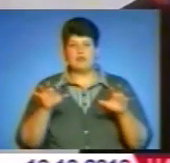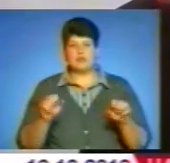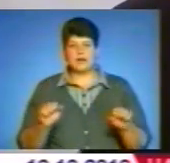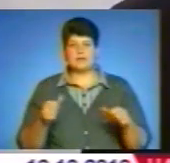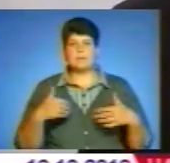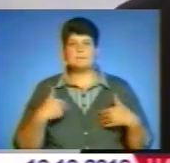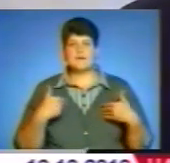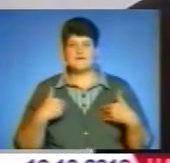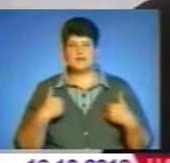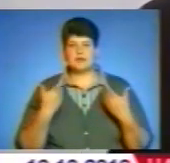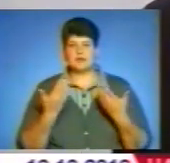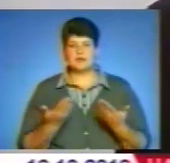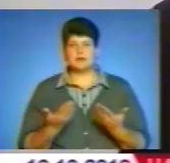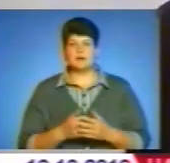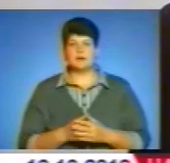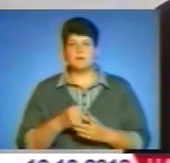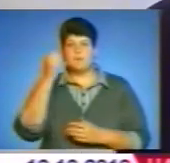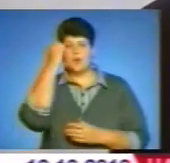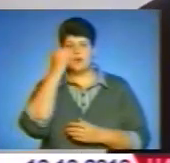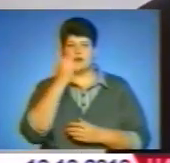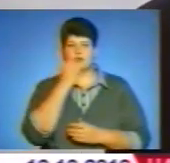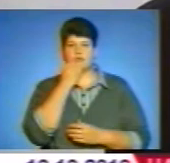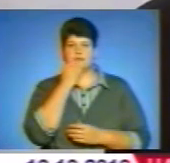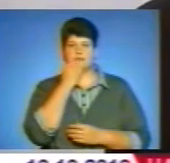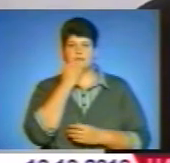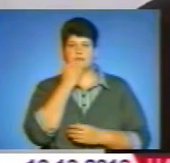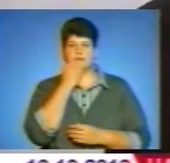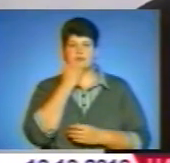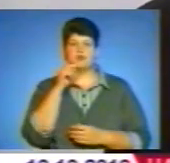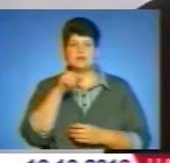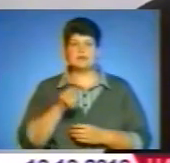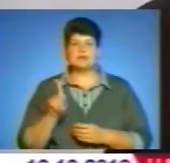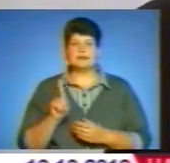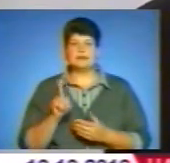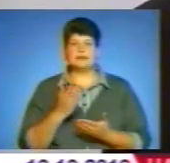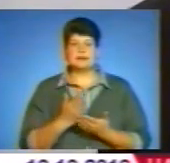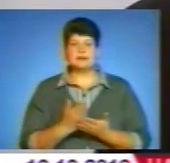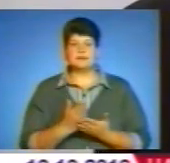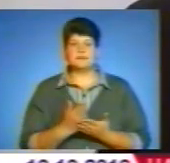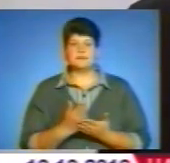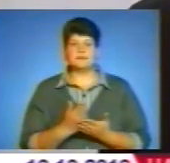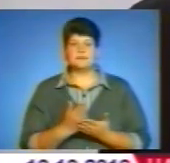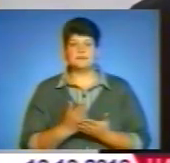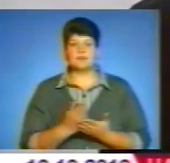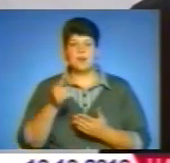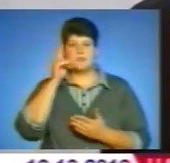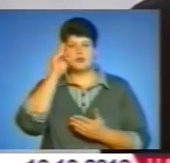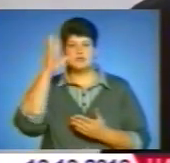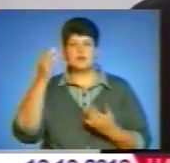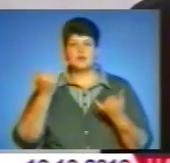коротка зустріч, ми хочемо від влади тебе ще і привітати, подякувати,